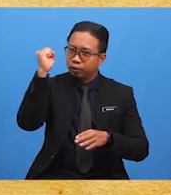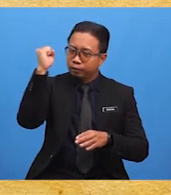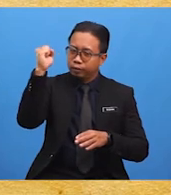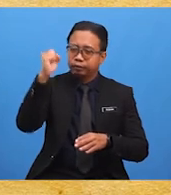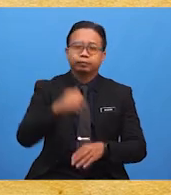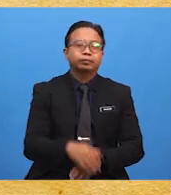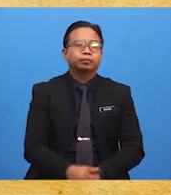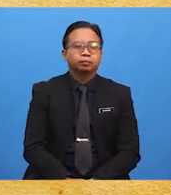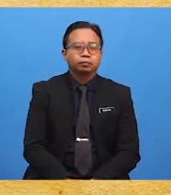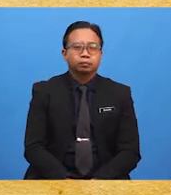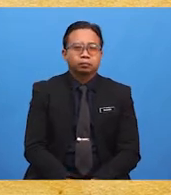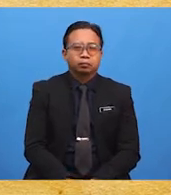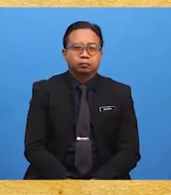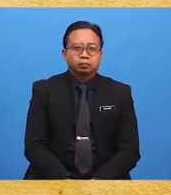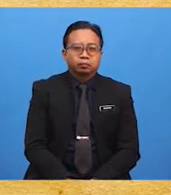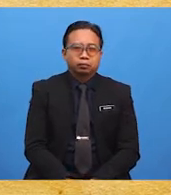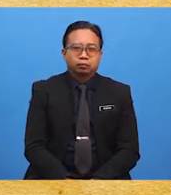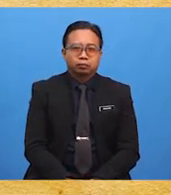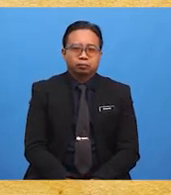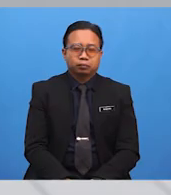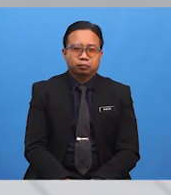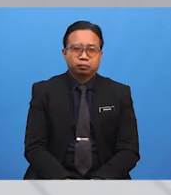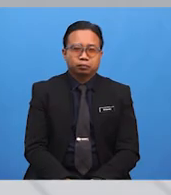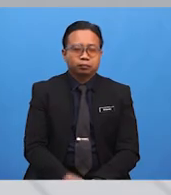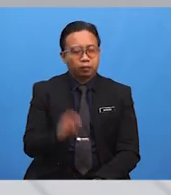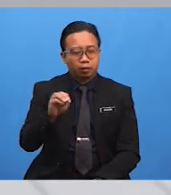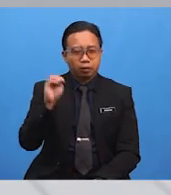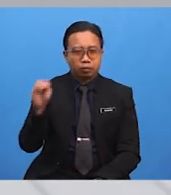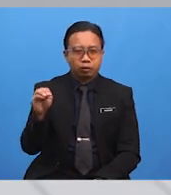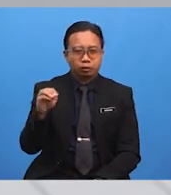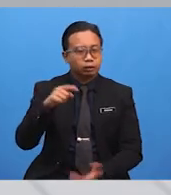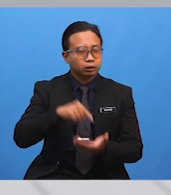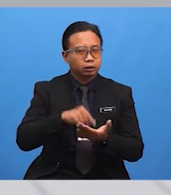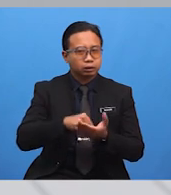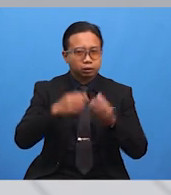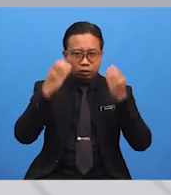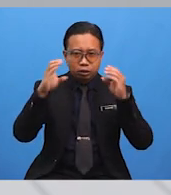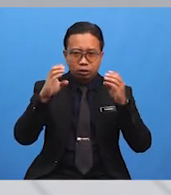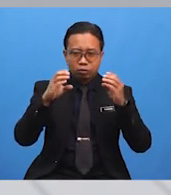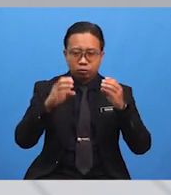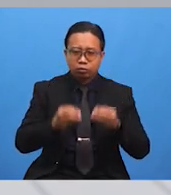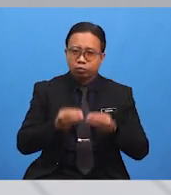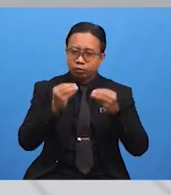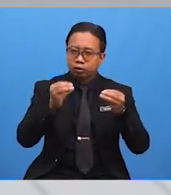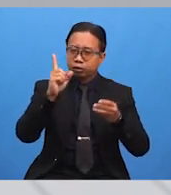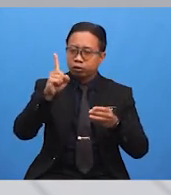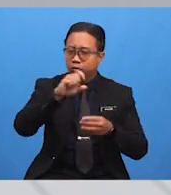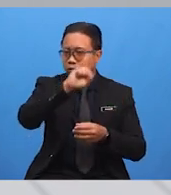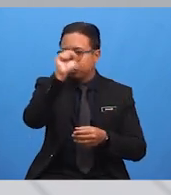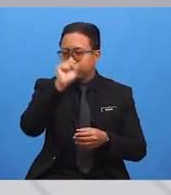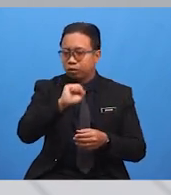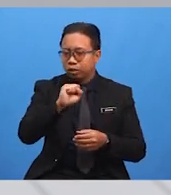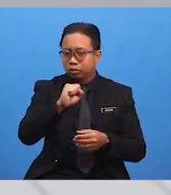Papar, Tuaran dan Ranau. murid-murid, di sini cikgu ingin memberikan satu soalan